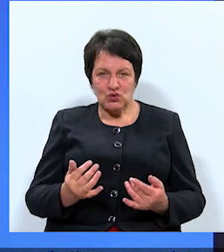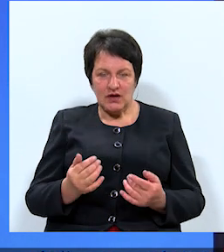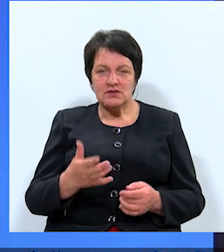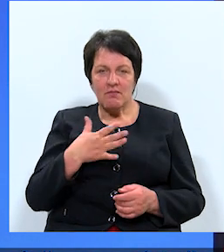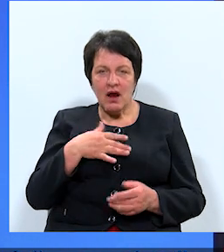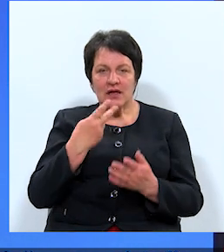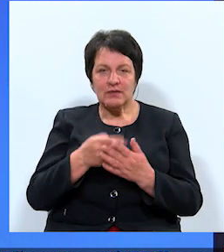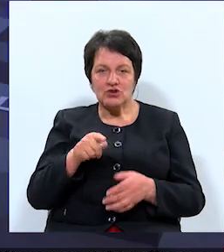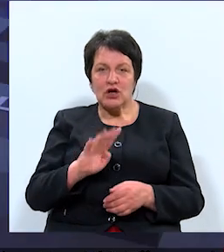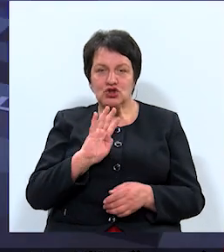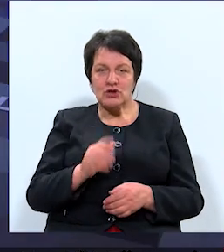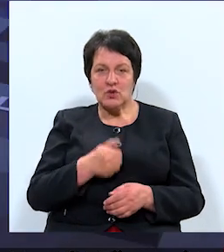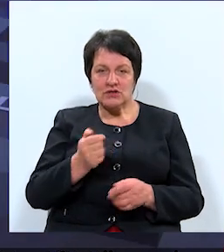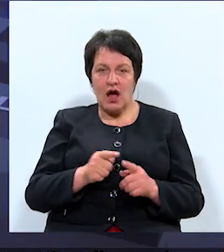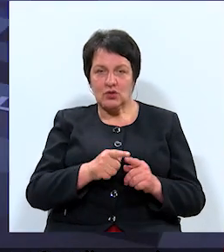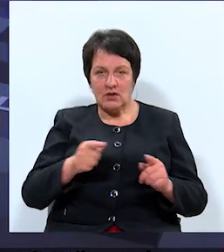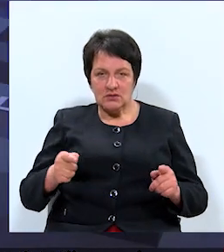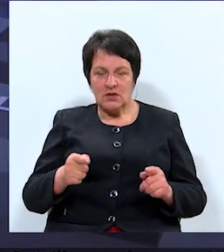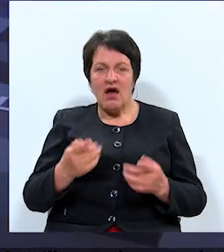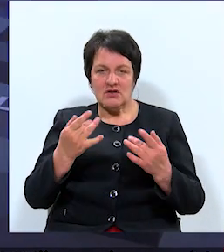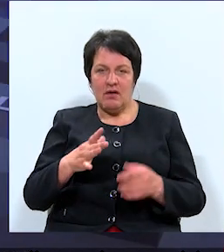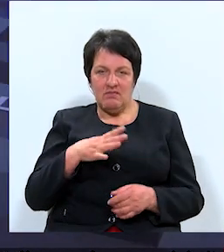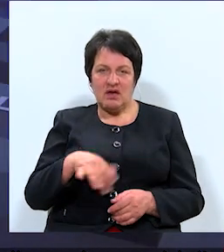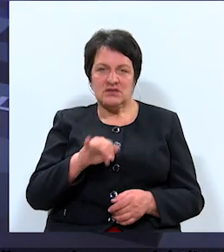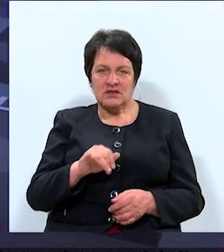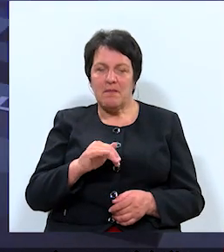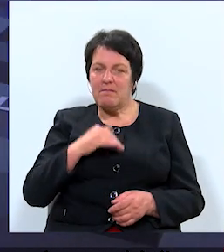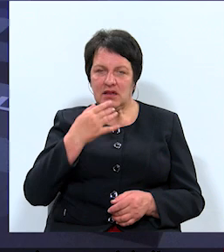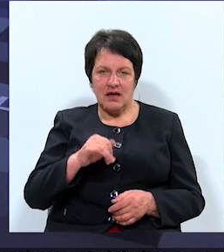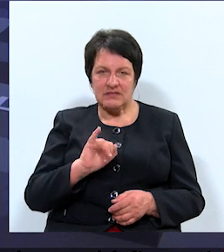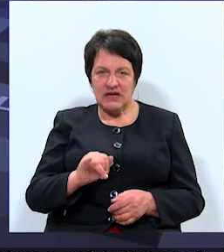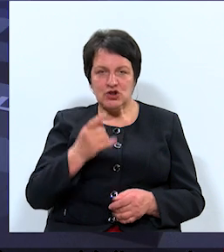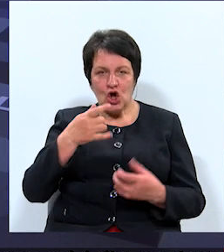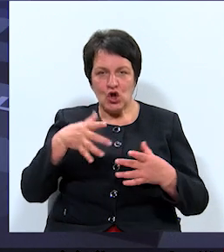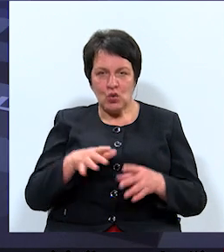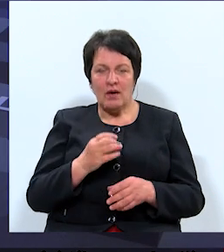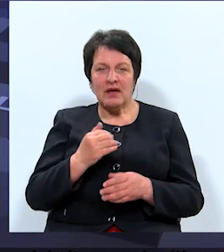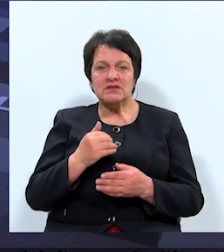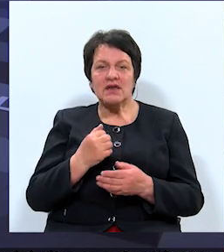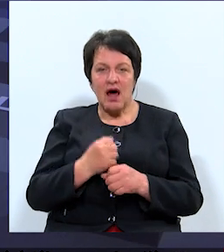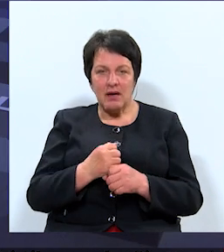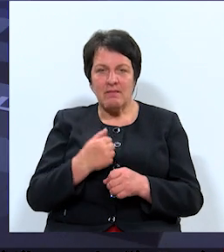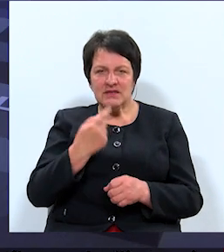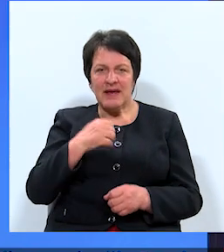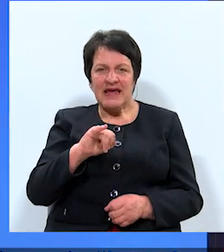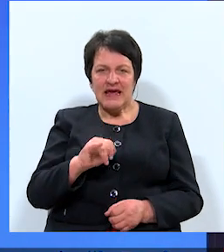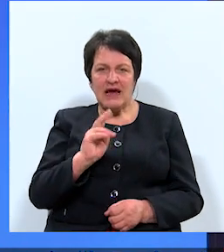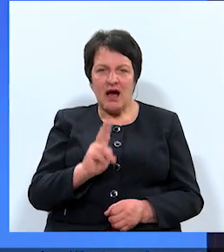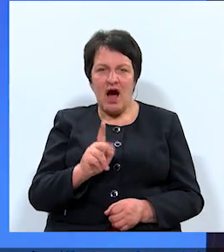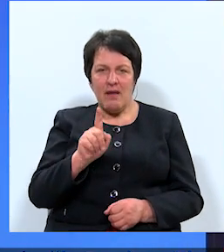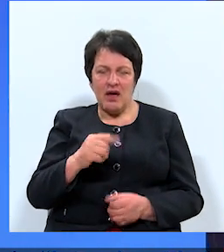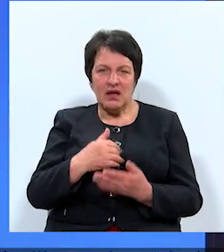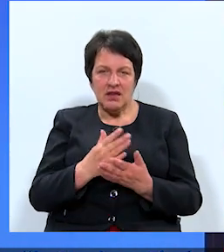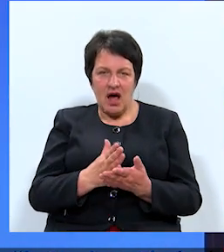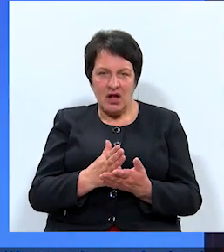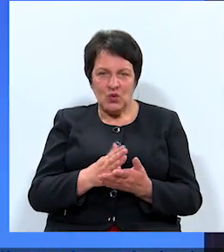skatījumā šajos četros gados rezultāts bija pietiekami slikts domes darbam, jo mēs redzam IKP daļu, Daugavpils kopējā IKP